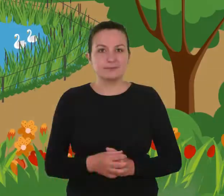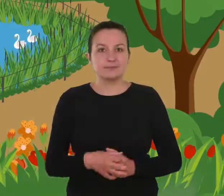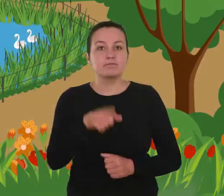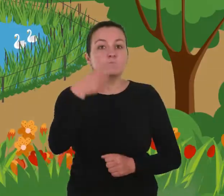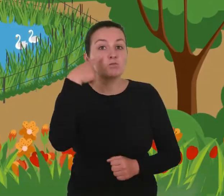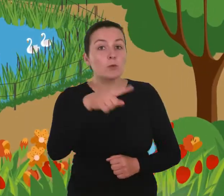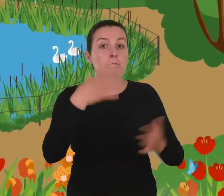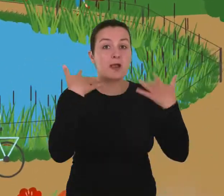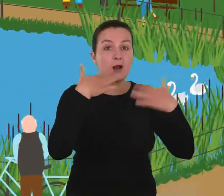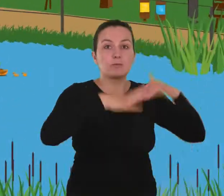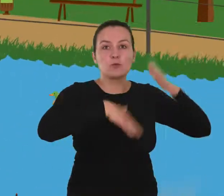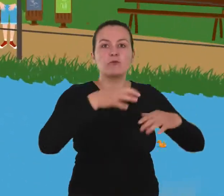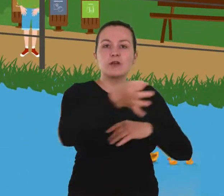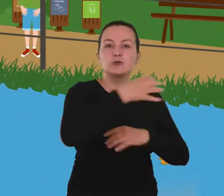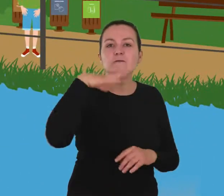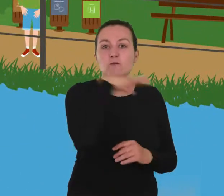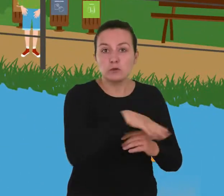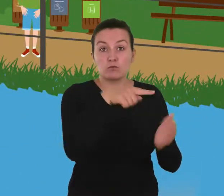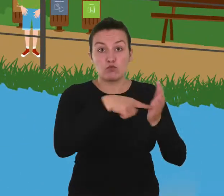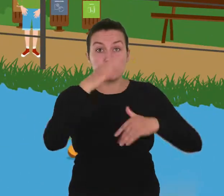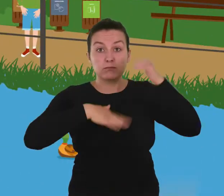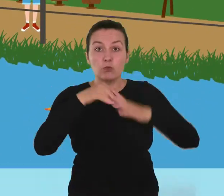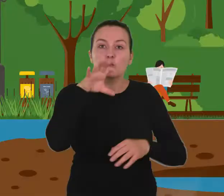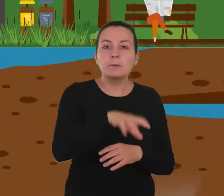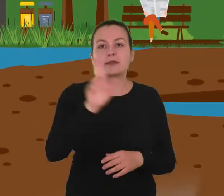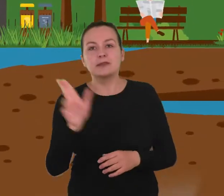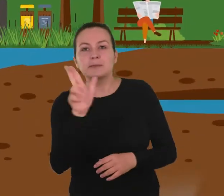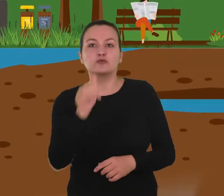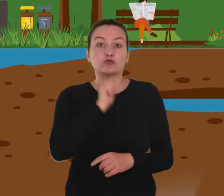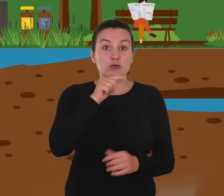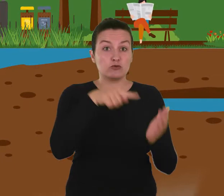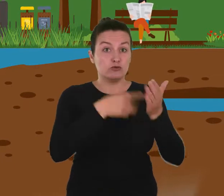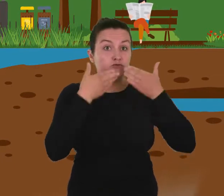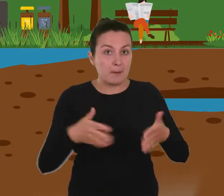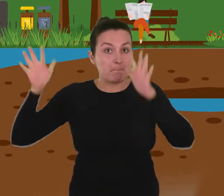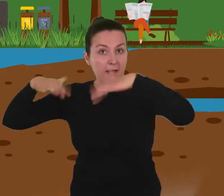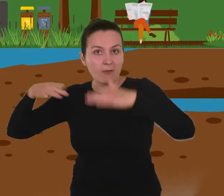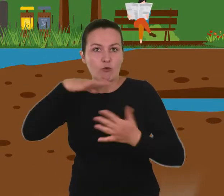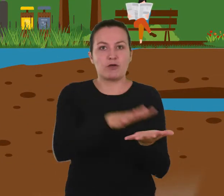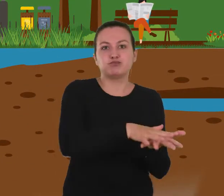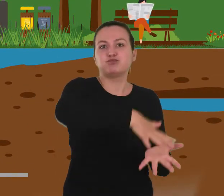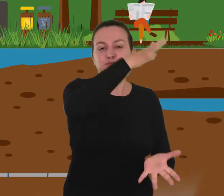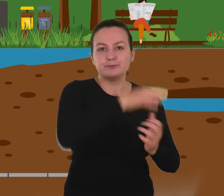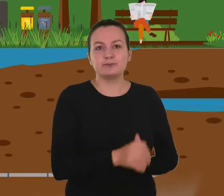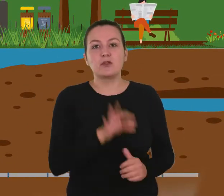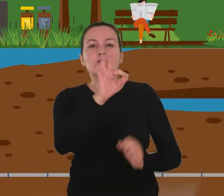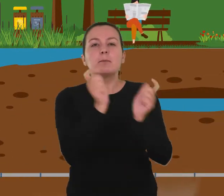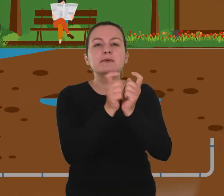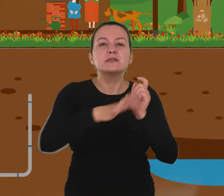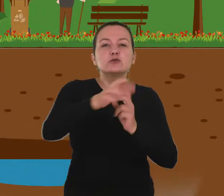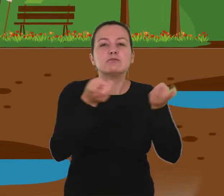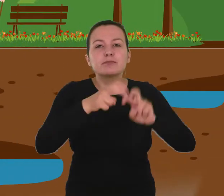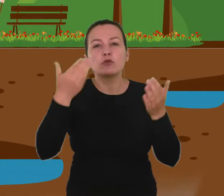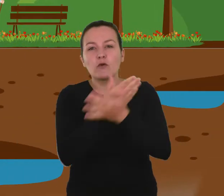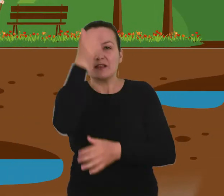Zauważyłeś, że w parku zbudowano oczko wodne. To element zielono-niebieskiej infrastruktury, która pozwala gromadzić